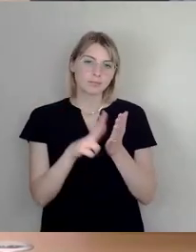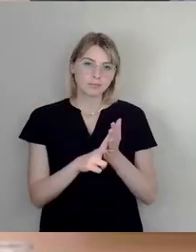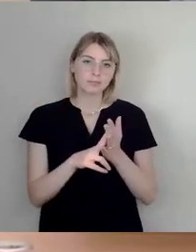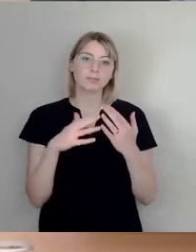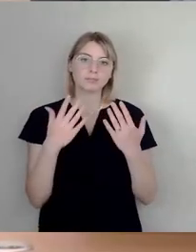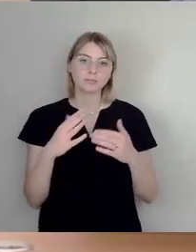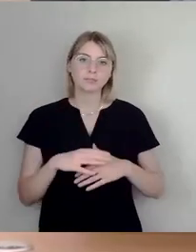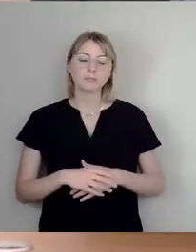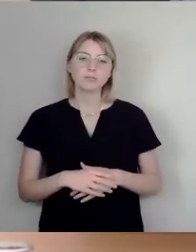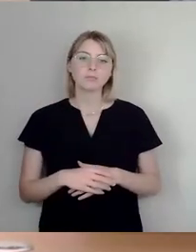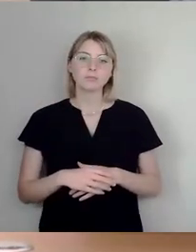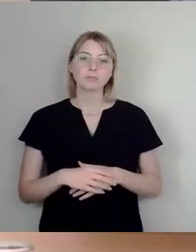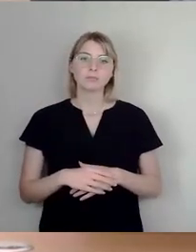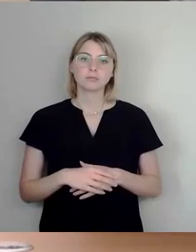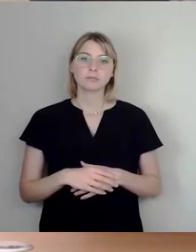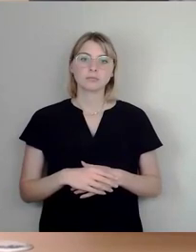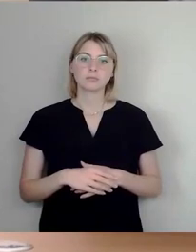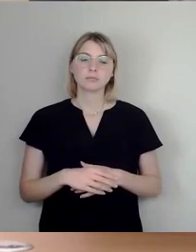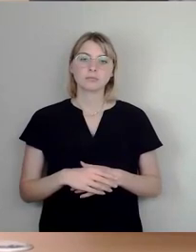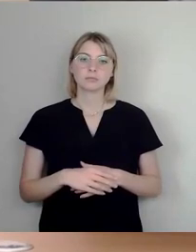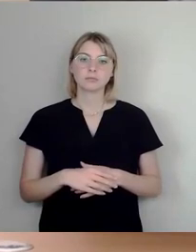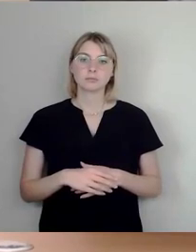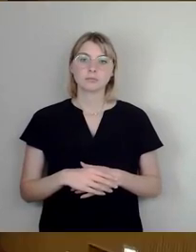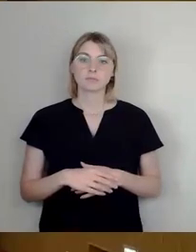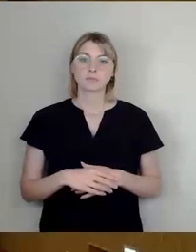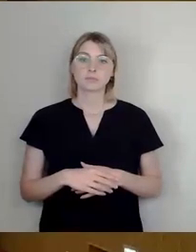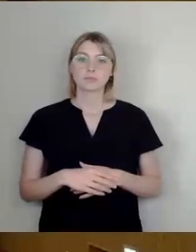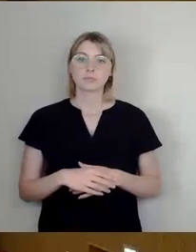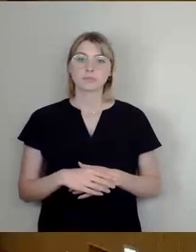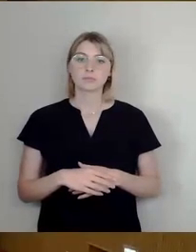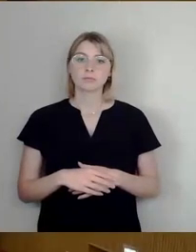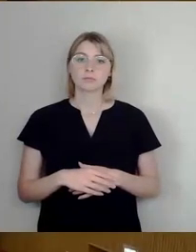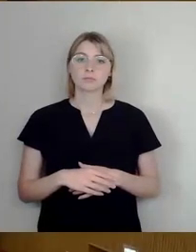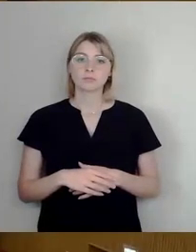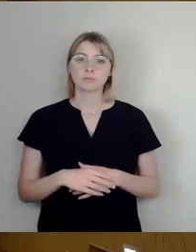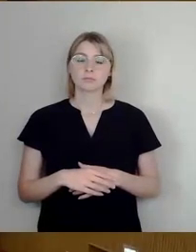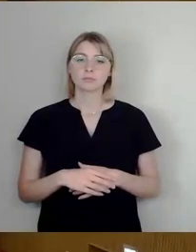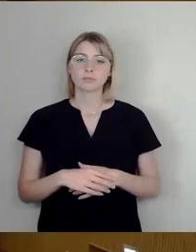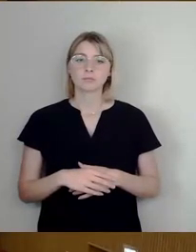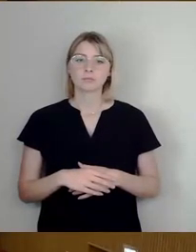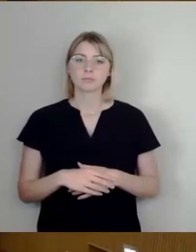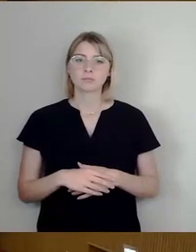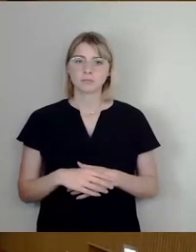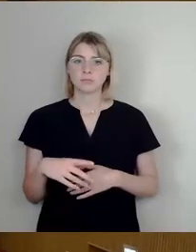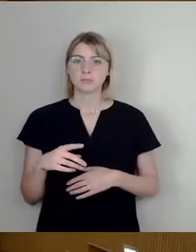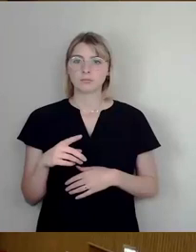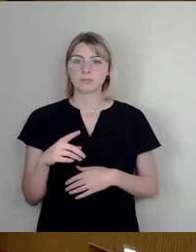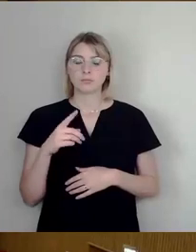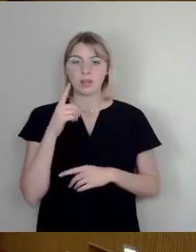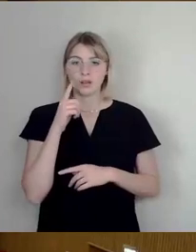weil ich jetzt gerade merke, dass der ertragen möchte. ich bin hier nie verantwortlich, wer hier aufsteht.